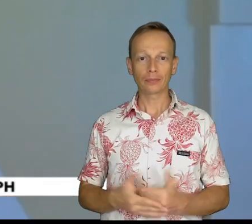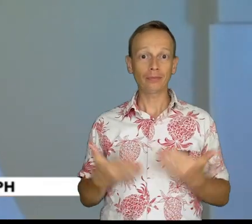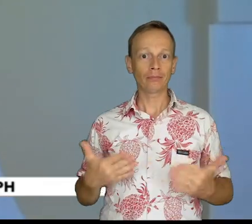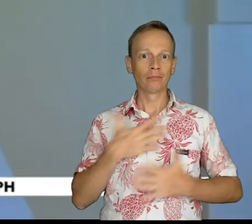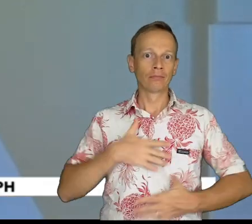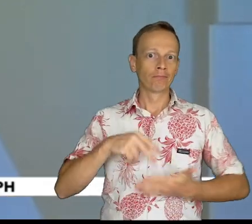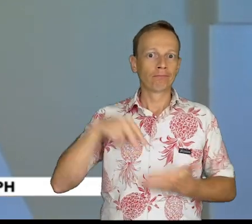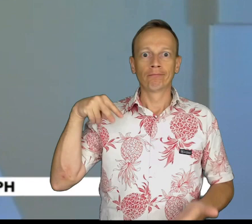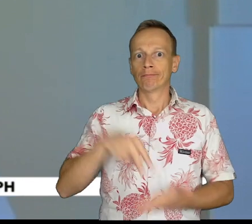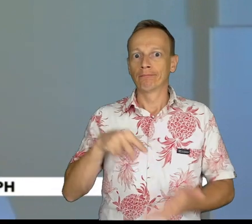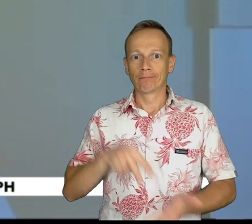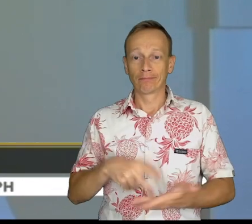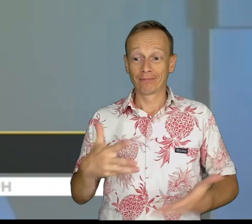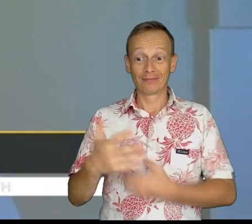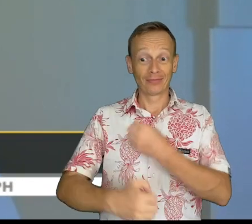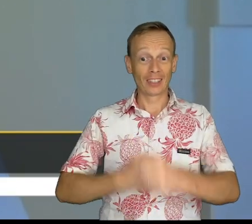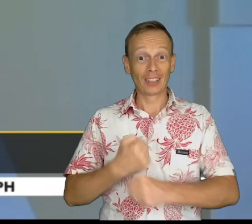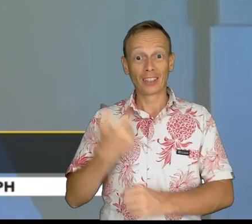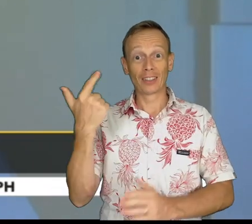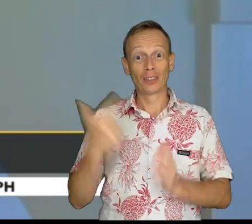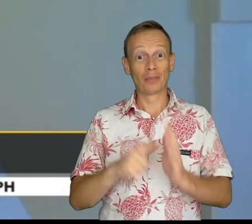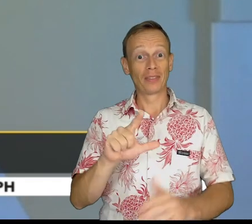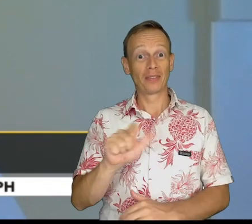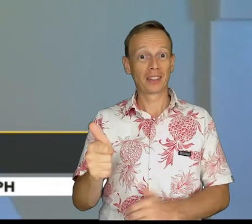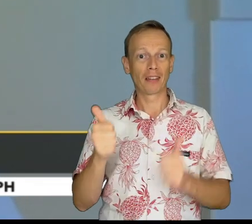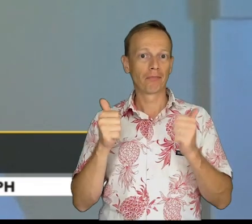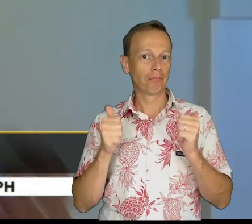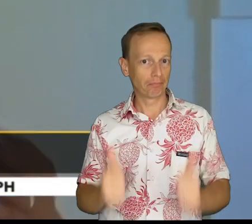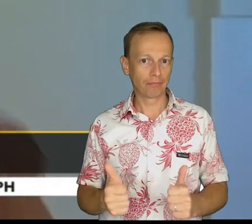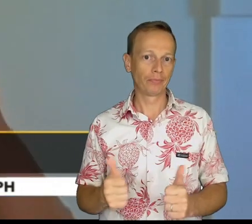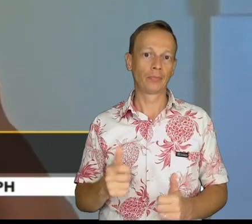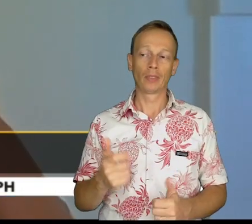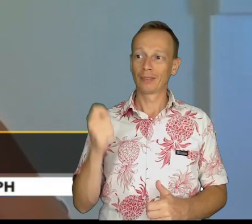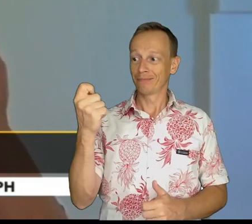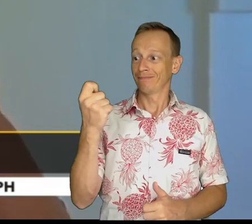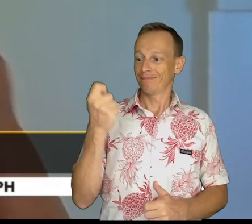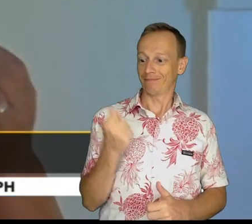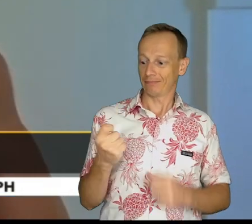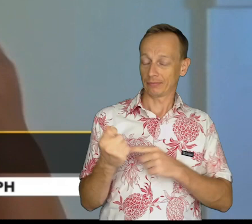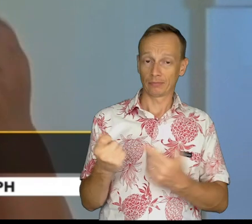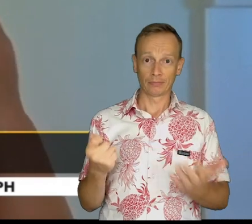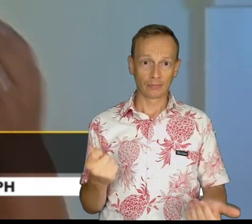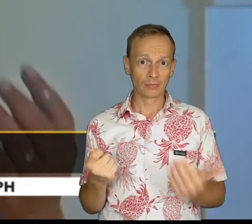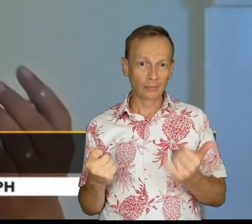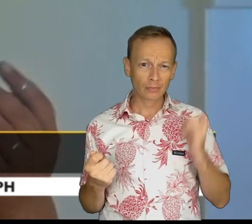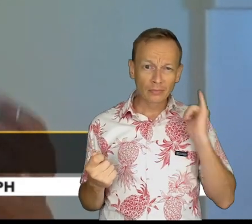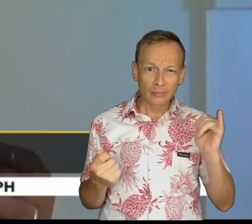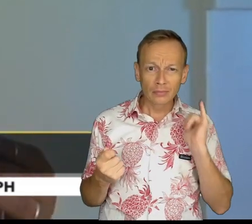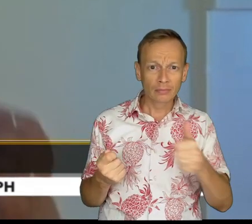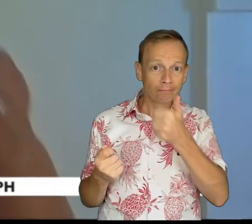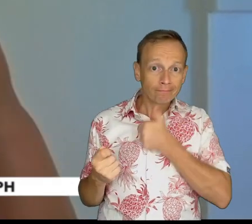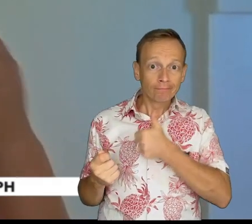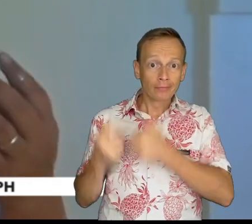Aujourd'hui c'est la joie pour cette année 2021, pour avoir cette clé que j'ai attendue, que j'ai patientée